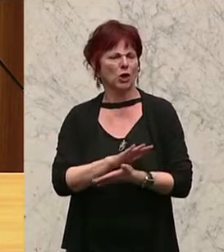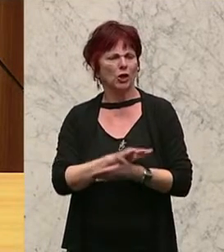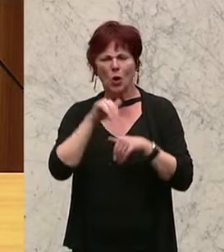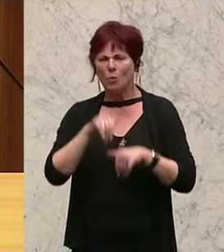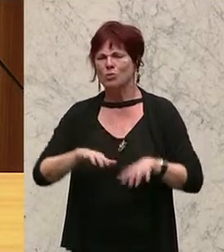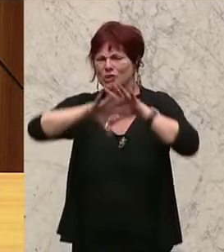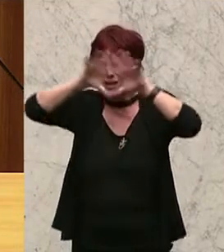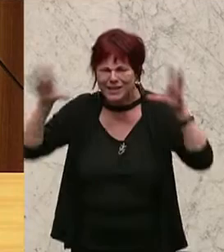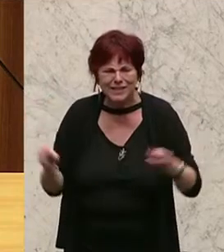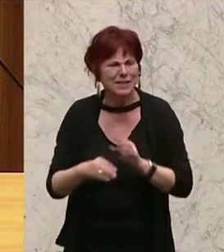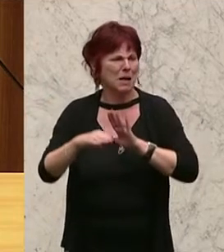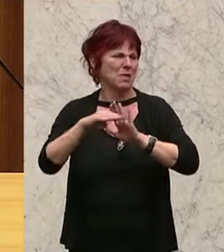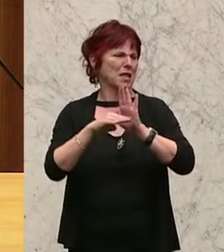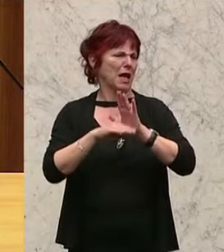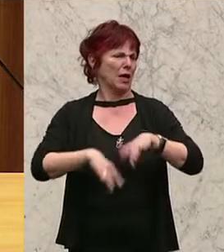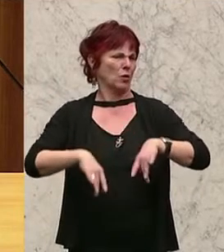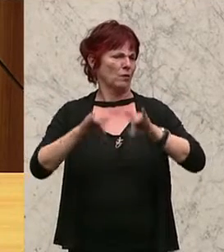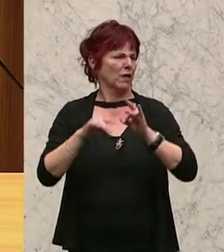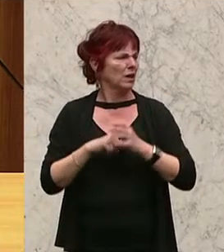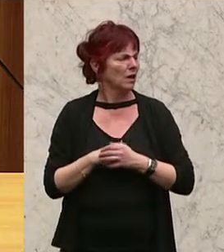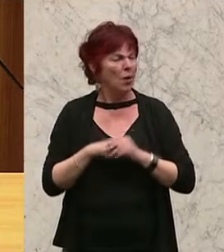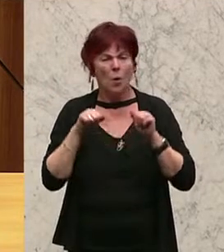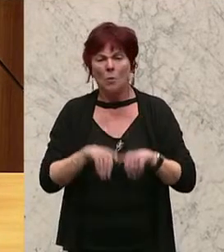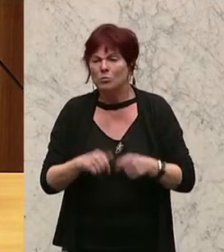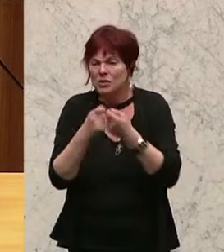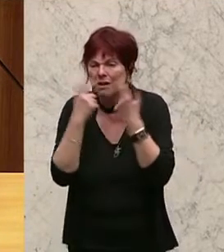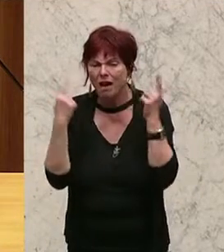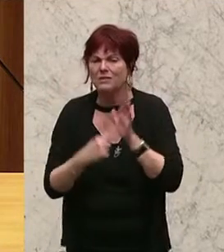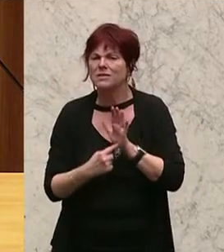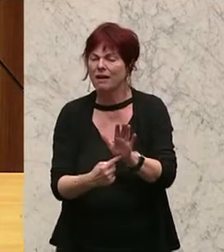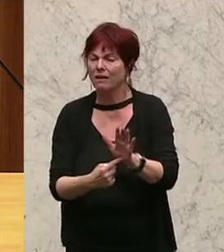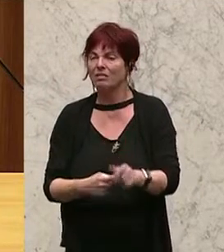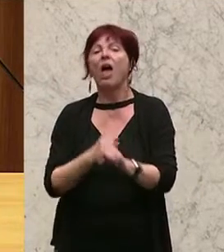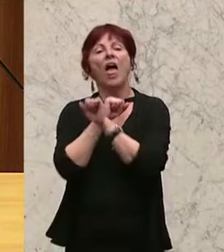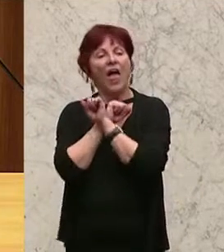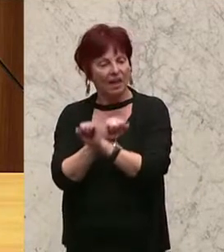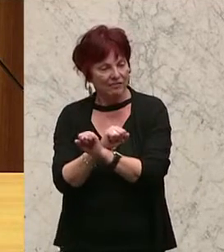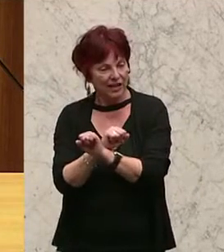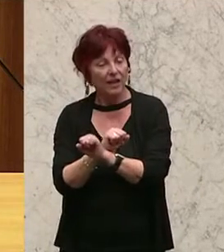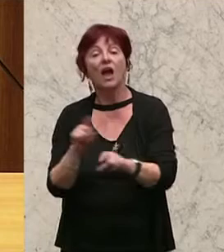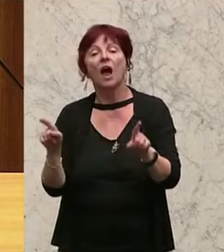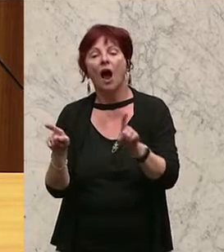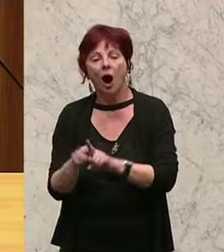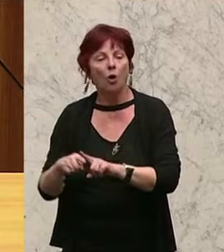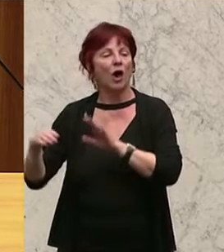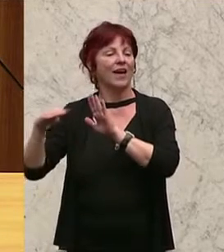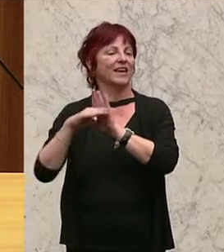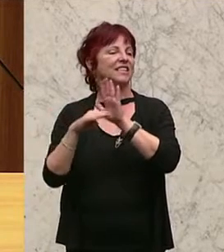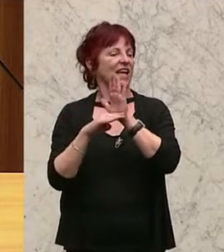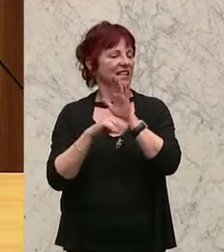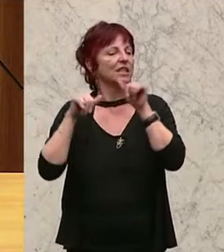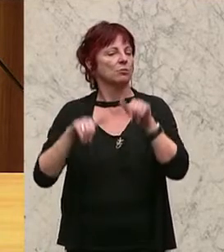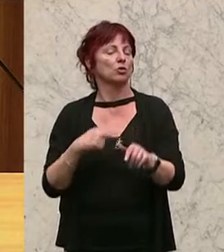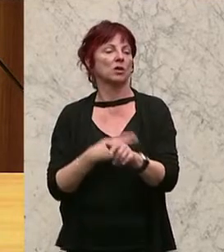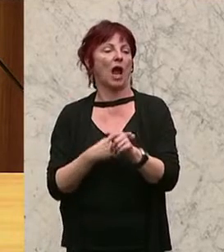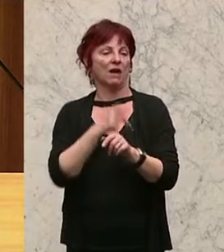Gesamtregelung geben. Es muss hier klargestellt werden, dass eben Häftlinge sehr wohl auch in eine gesetzliche Krankenversicherung übergeführt